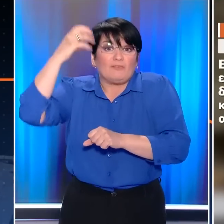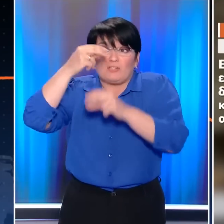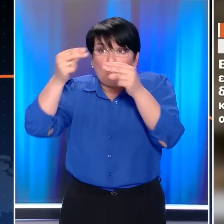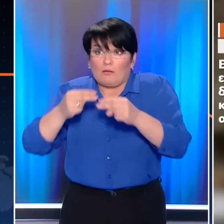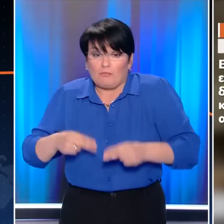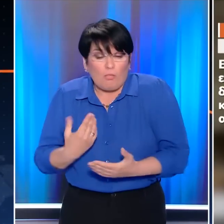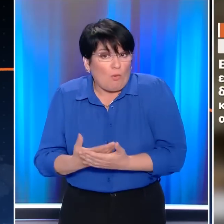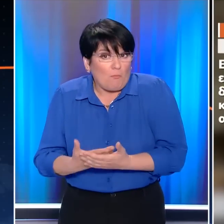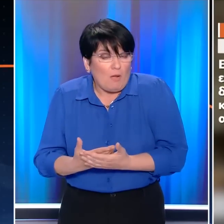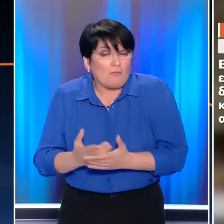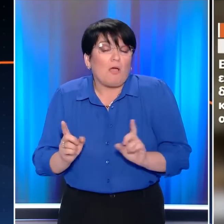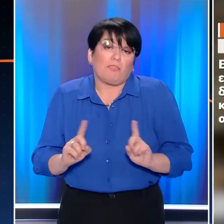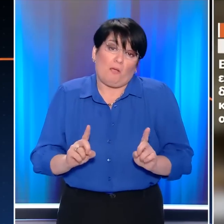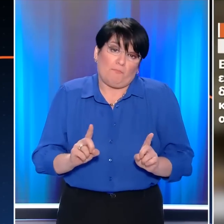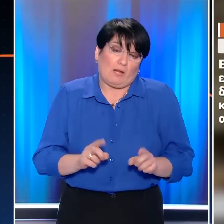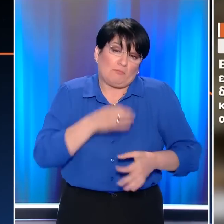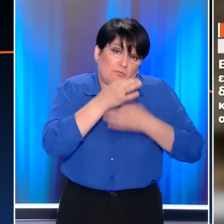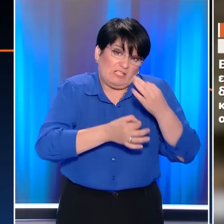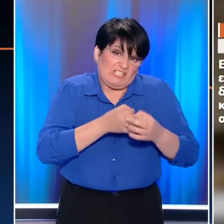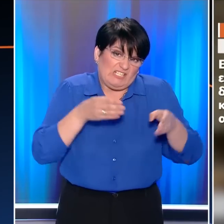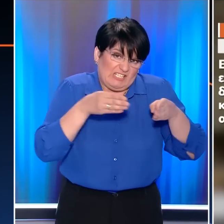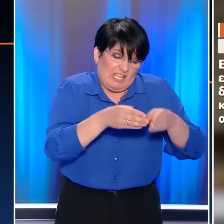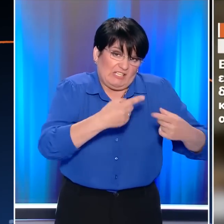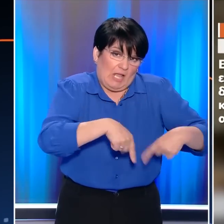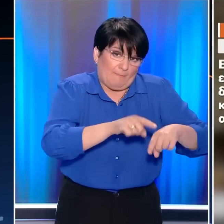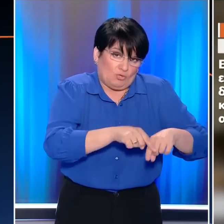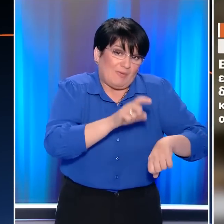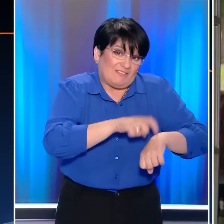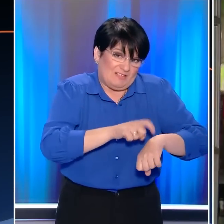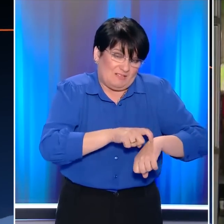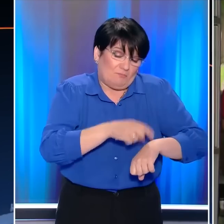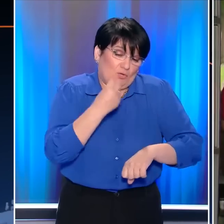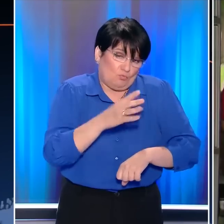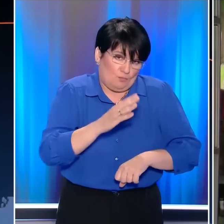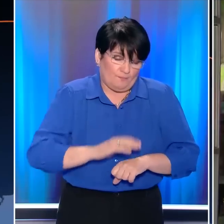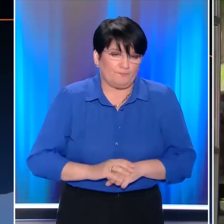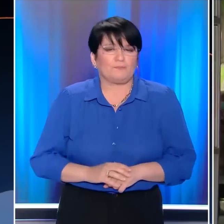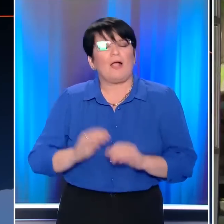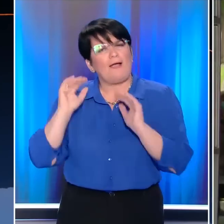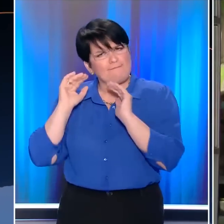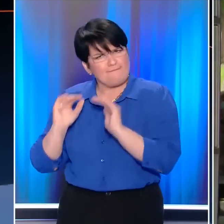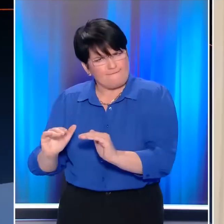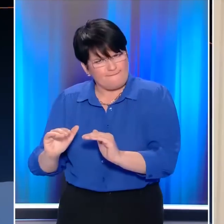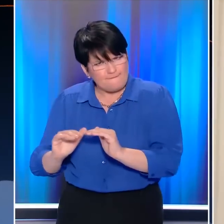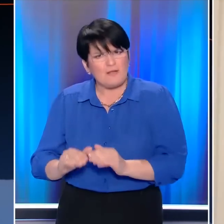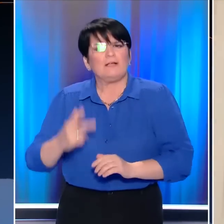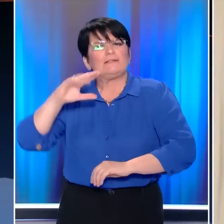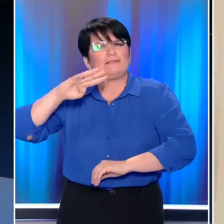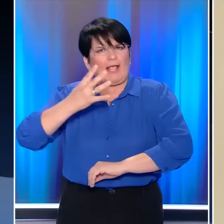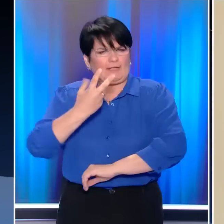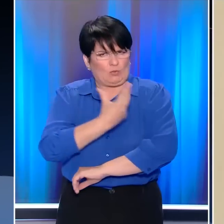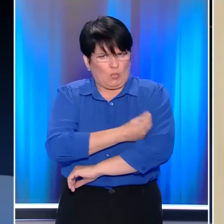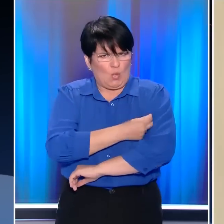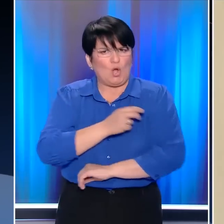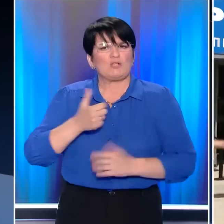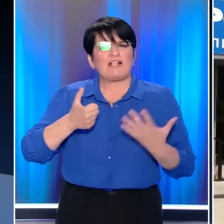δεδομένα, τότε δεν θα έπρεπε να γίνει και η σχετική εισήγηση αυτή τη χρονική περίοδο. Η σύσταση παραμένει ισχυρή για χορήγηση τέταρτης δόσης